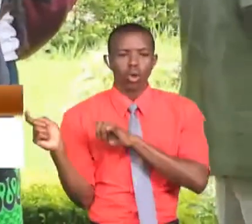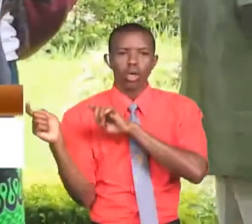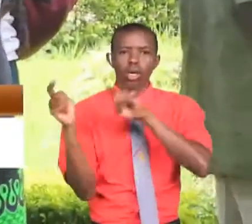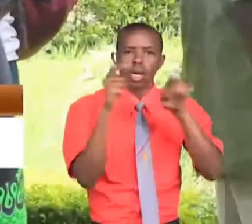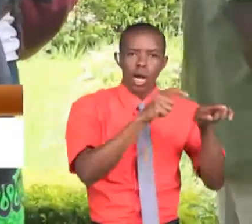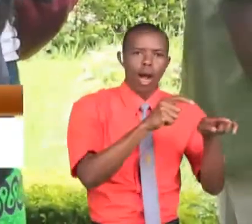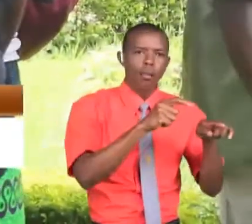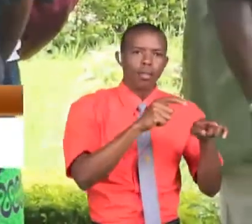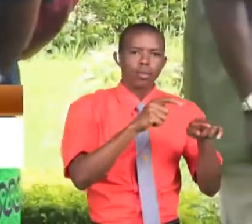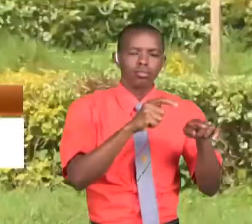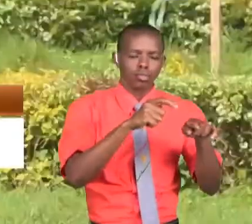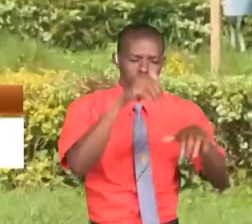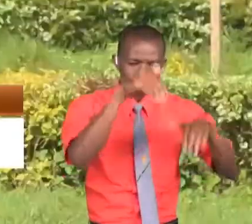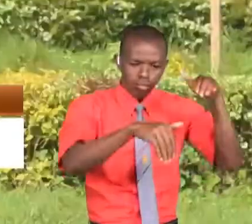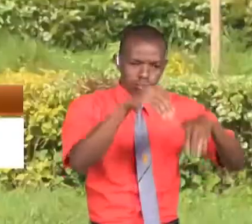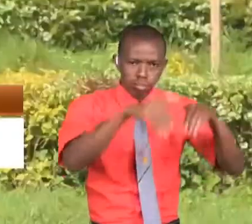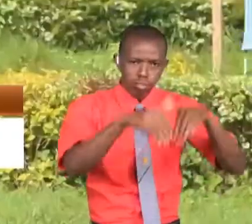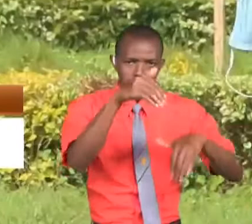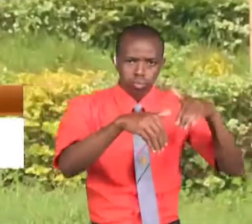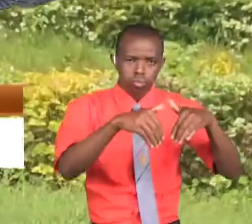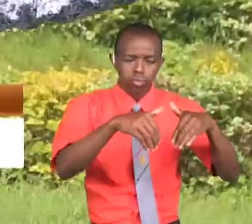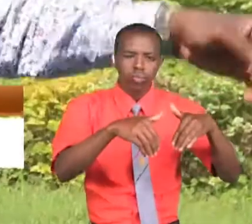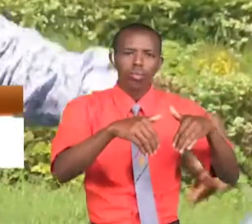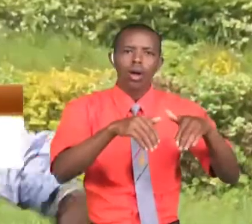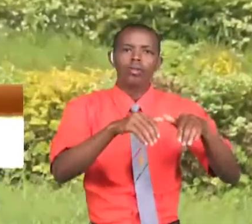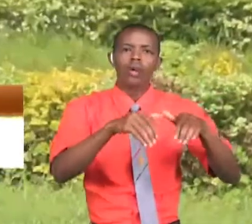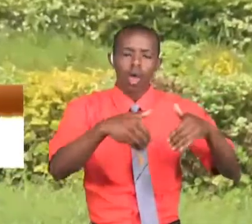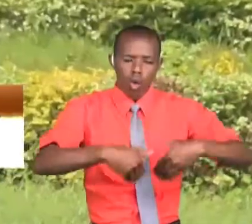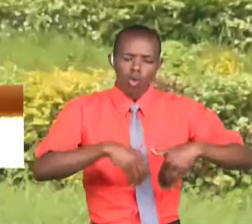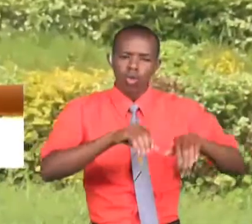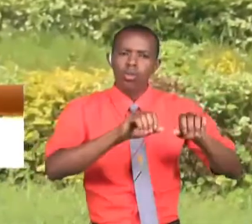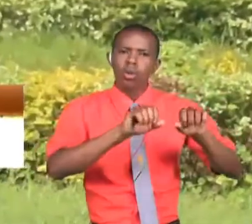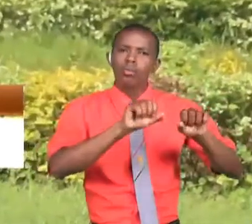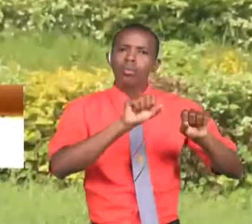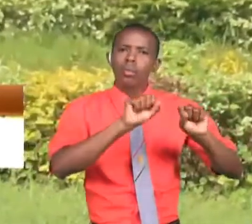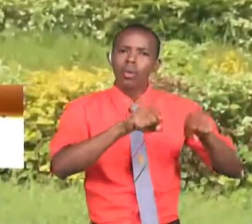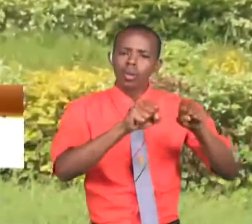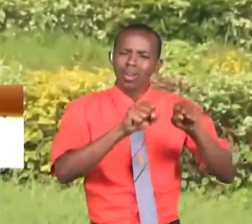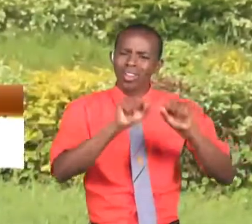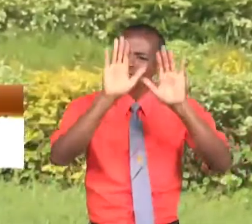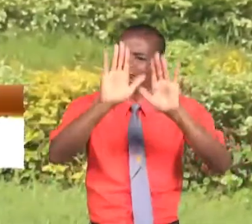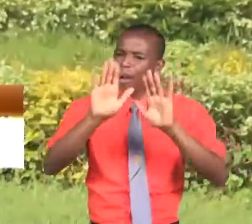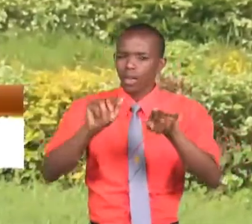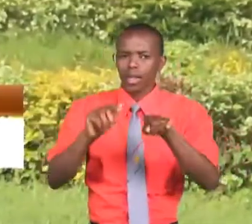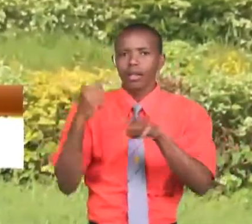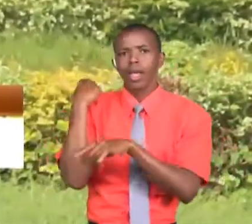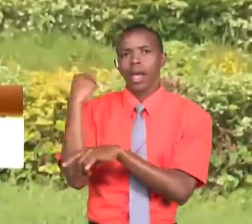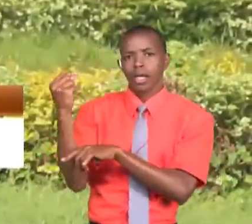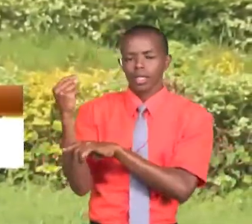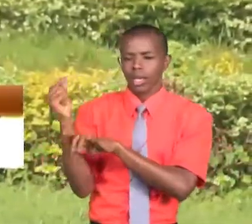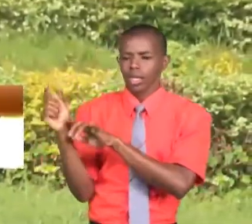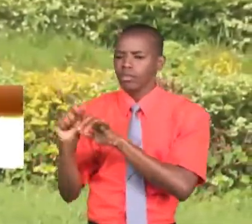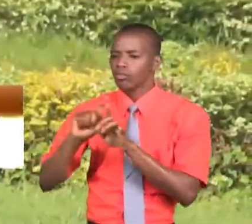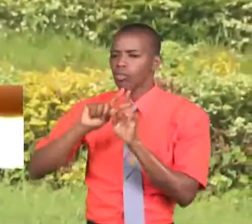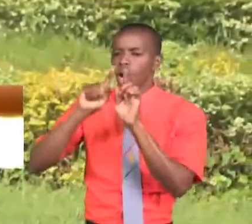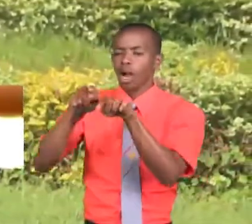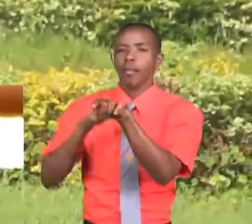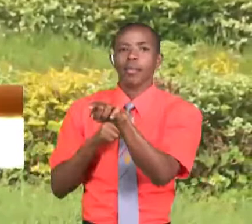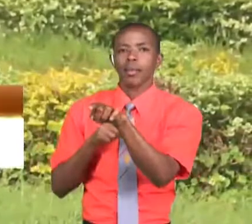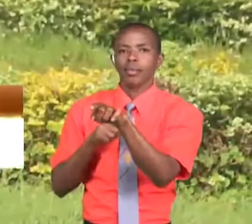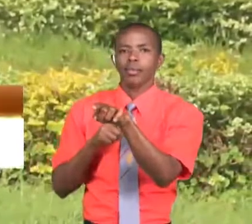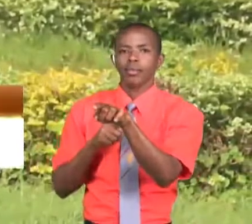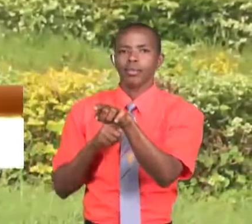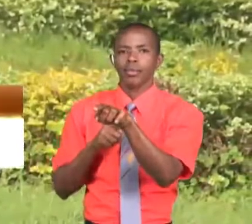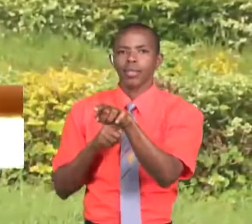rambe vijana wetu wapoda boda Iyo ilikuwa kampaini kweli. Juhuzi alikuja hapa wa